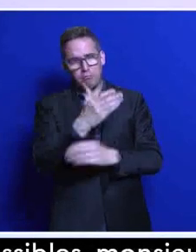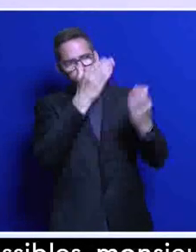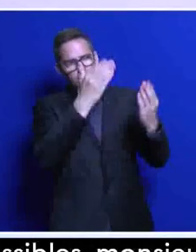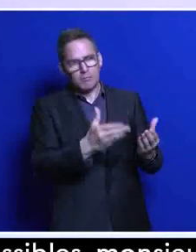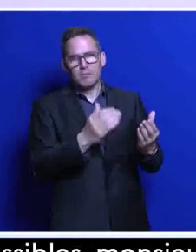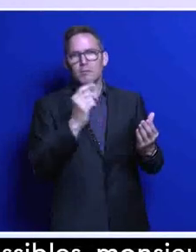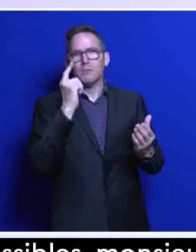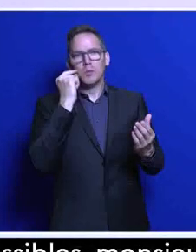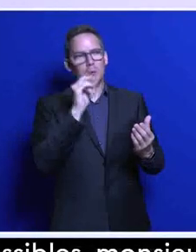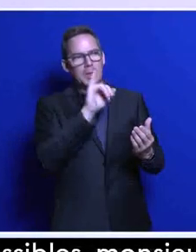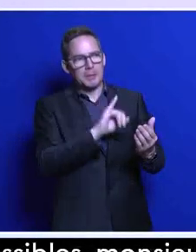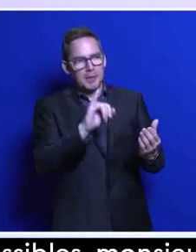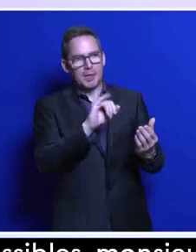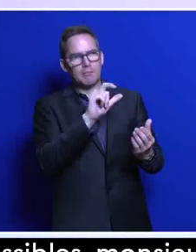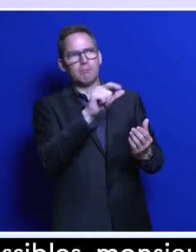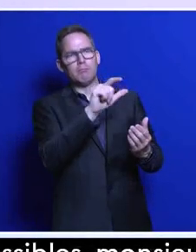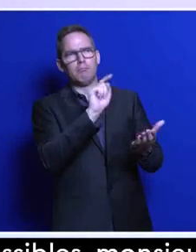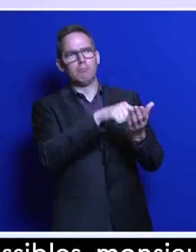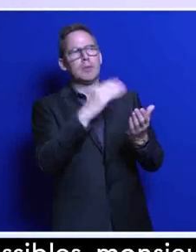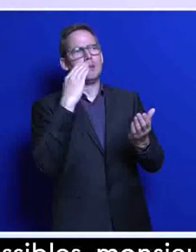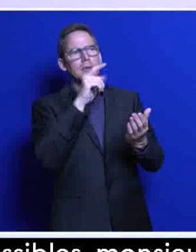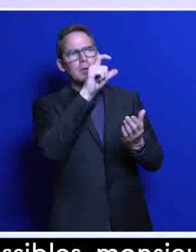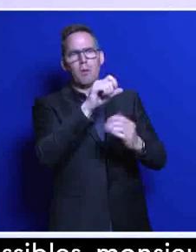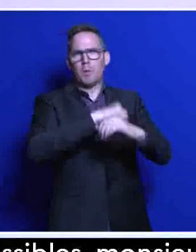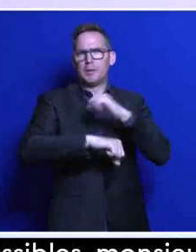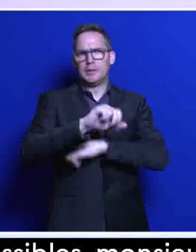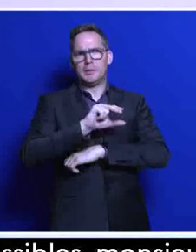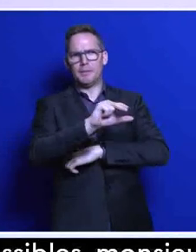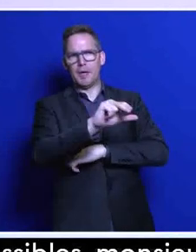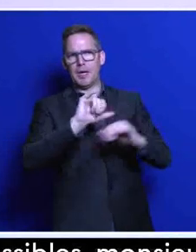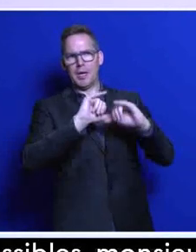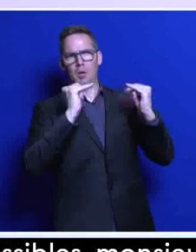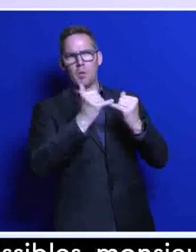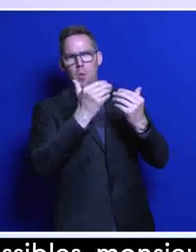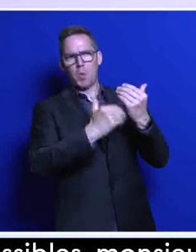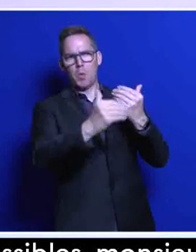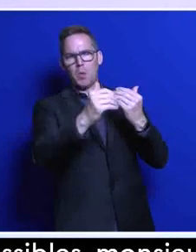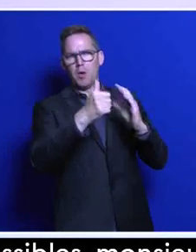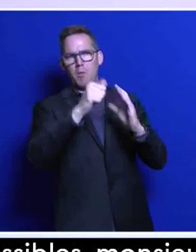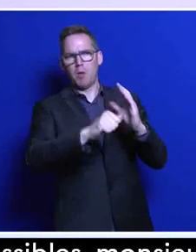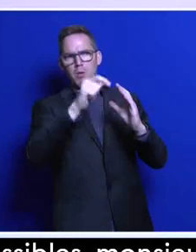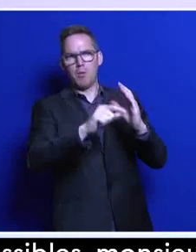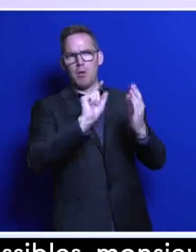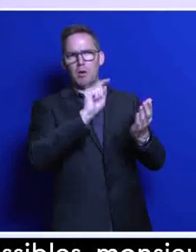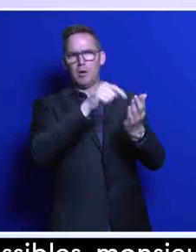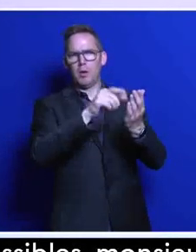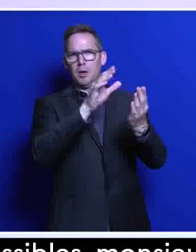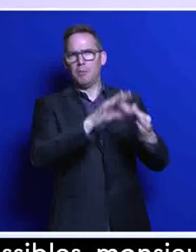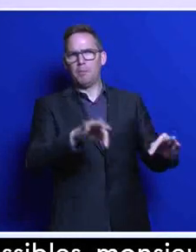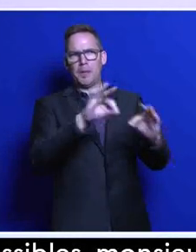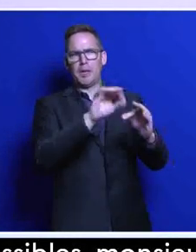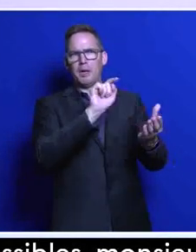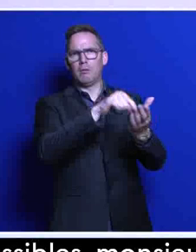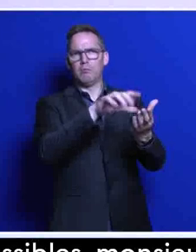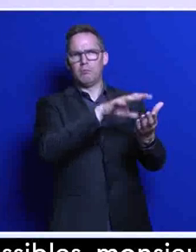Al-Khoraïef, une grande réunion dans quelques mois à Riyad sur la